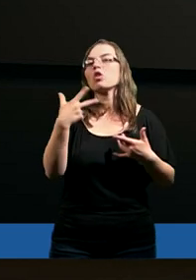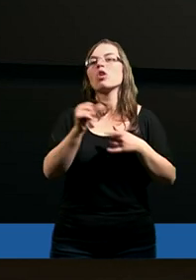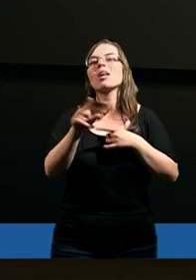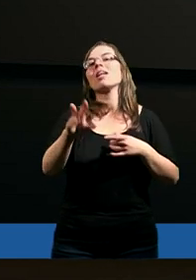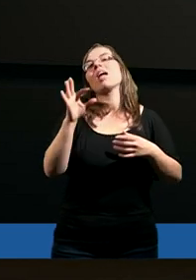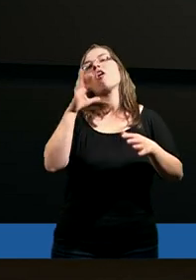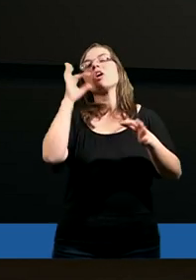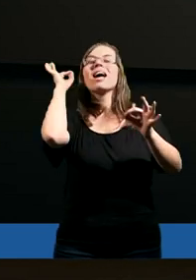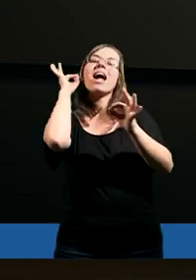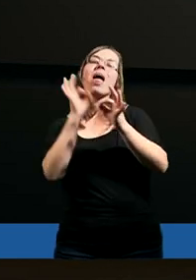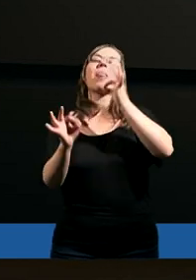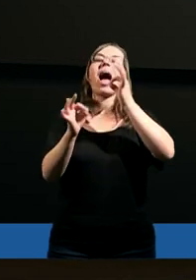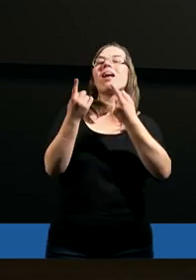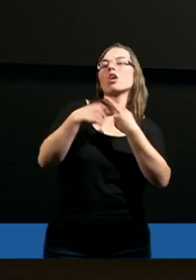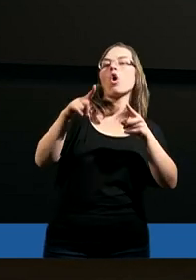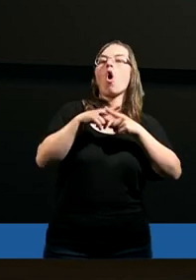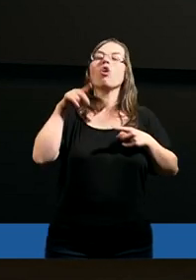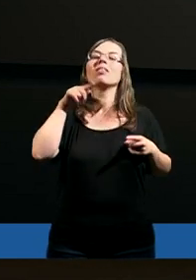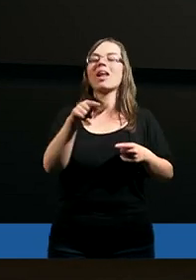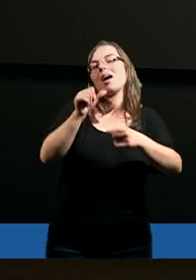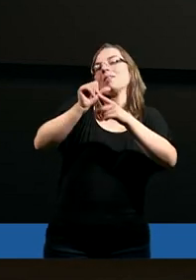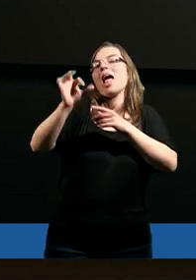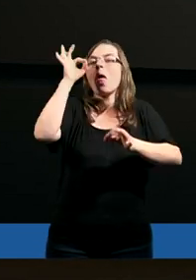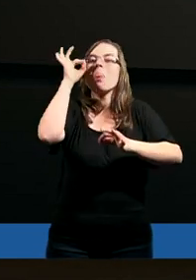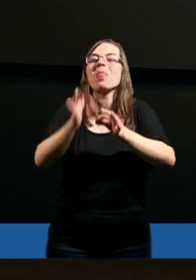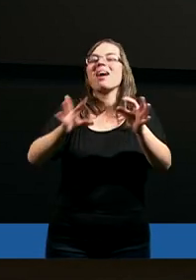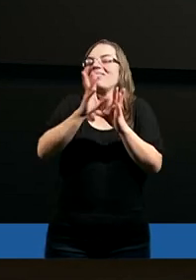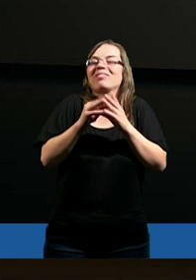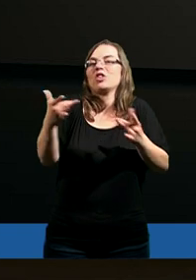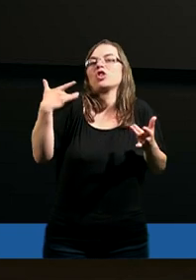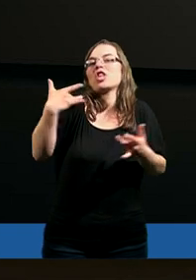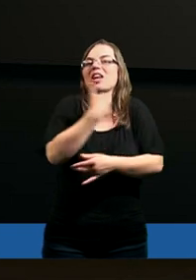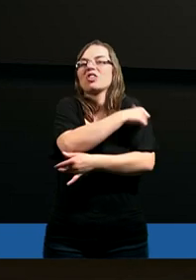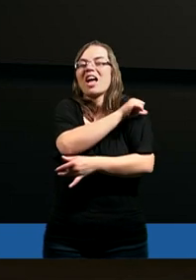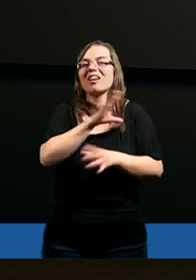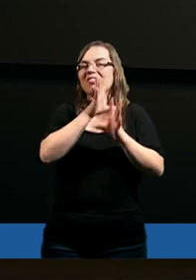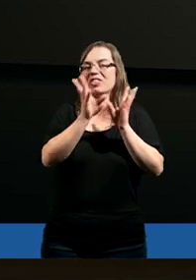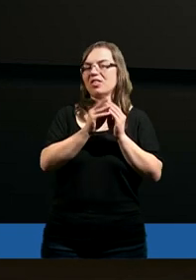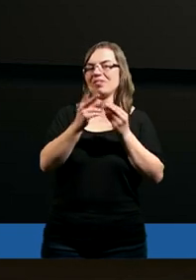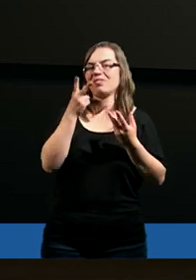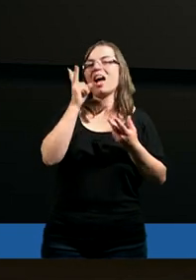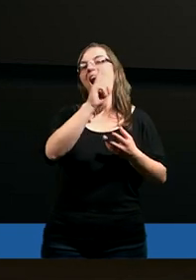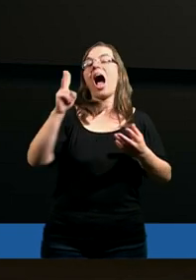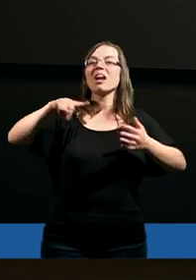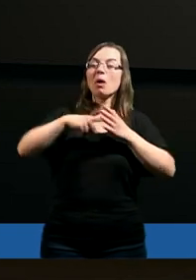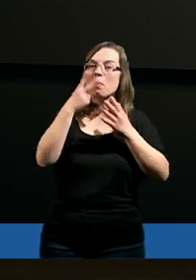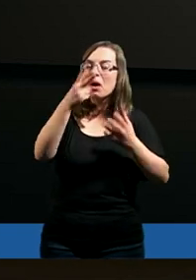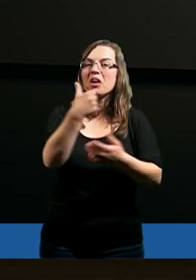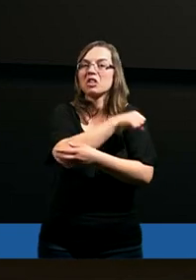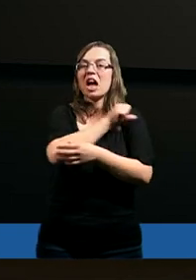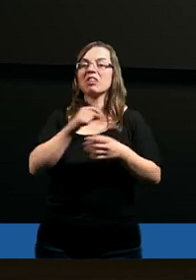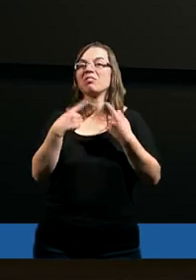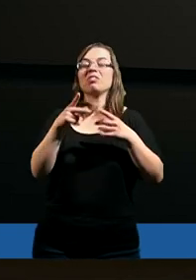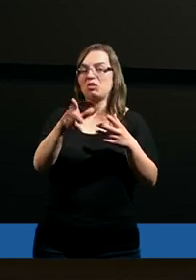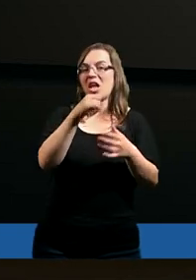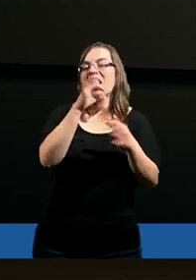To nie jest tak, że mamy do czynienia z idealnym Kościołem tam i z ideałem życia chrześcijańskiego za każdym razem, kiedy patrzę